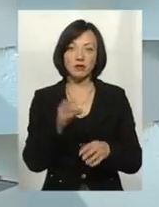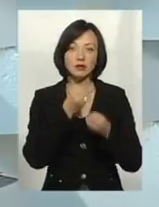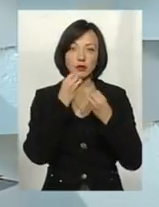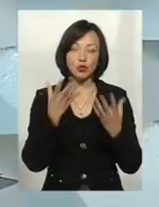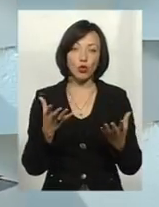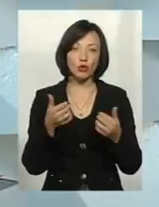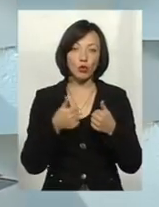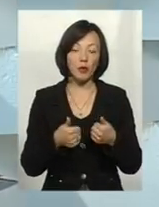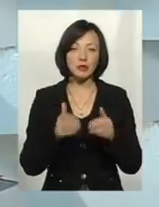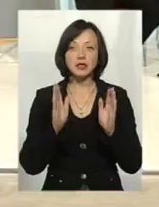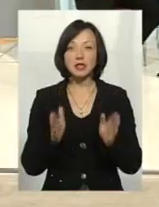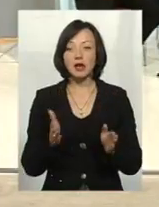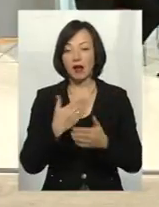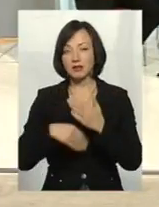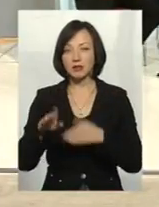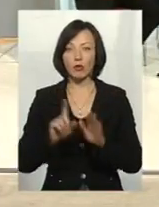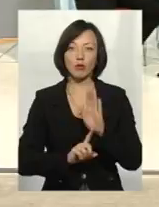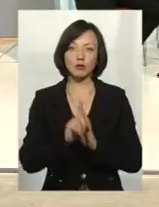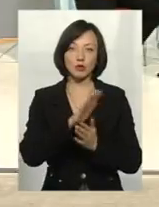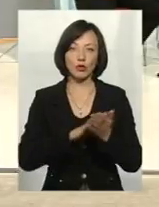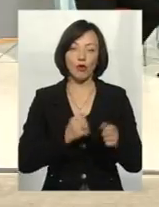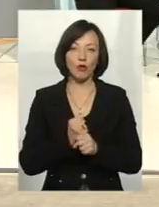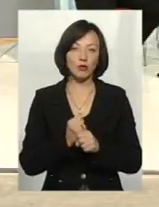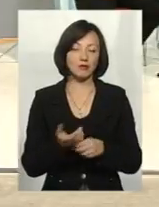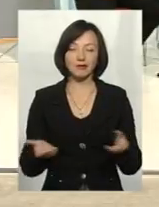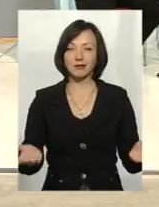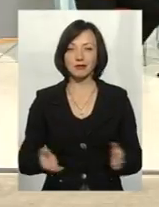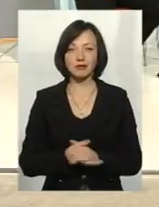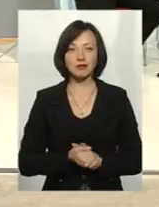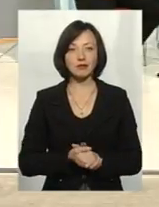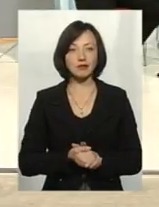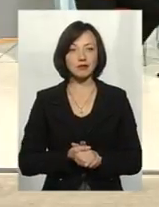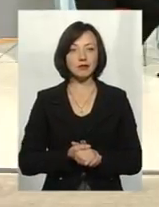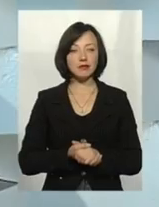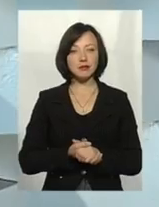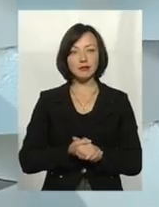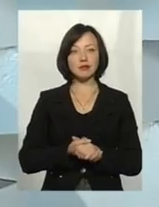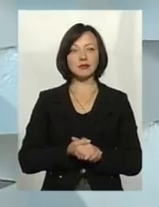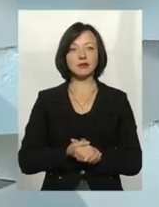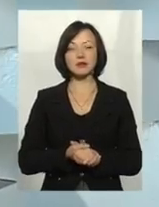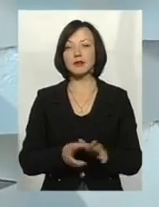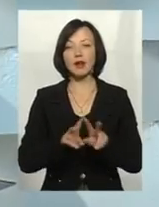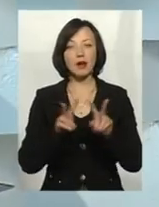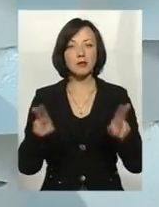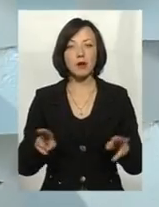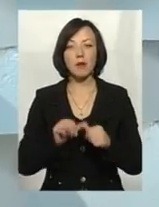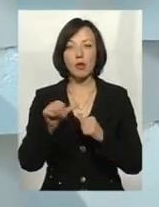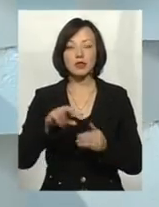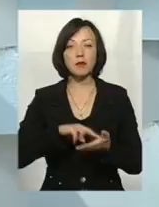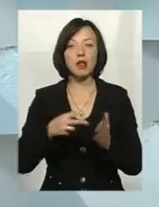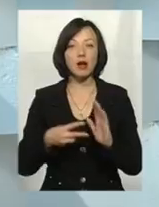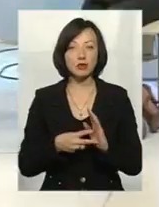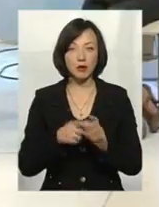гарно, все хорошо, тільки ми вийшли за ворота, він продовжує робити все те, що він робив до того. Точно так же і з позаплановою